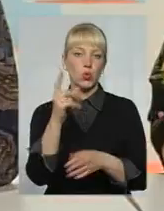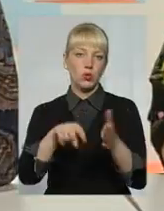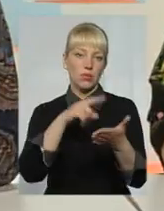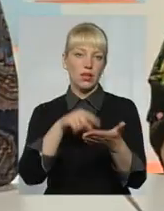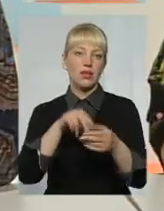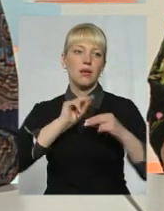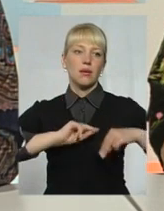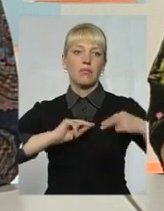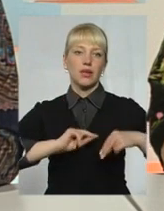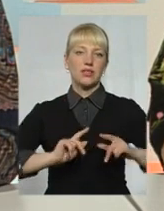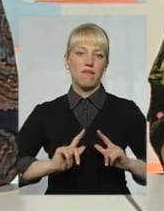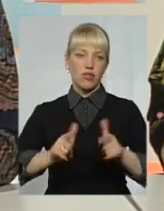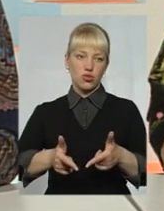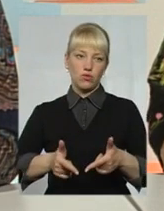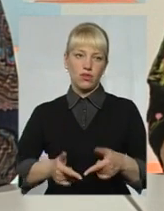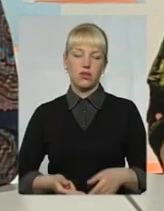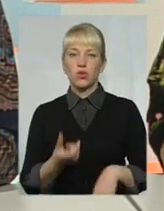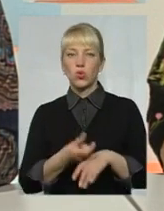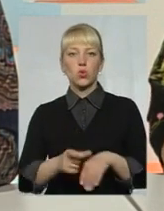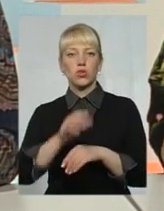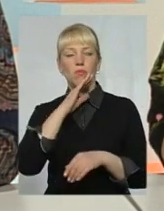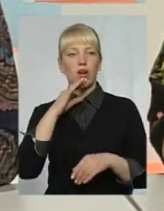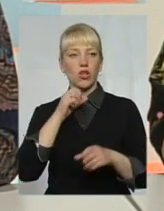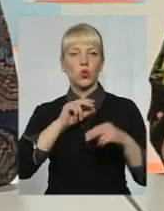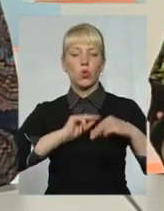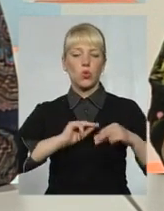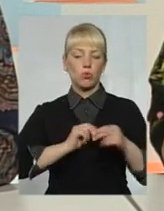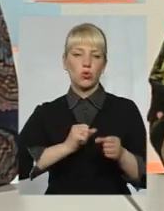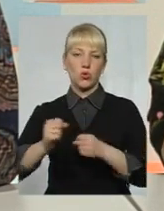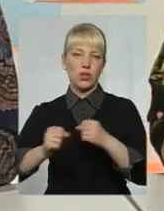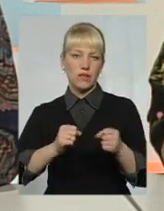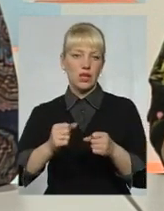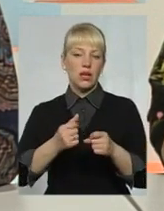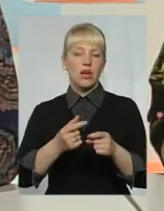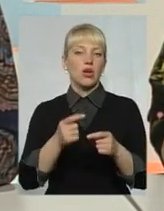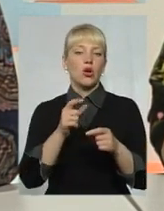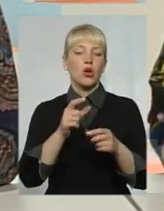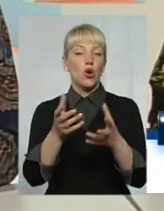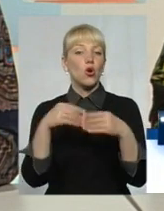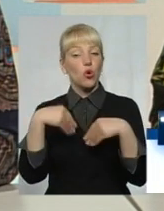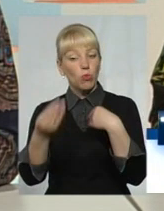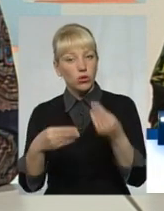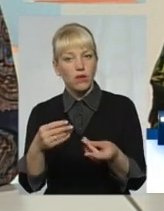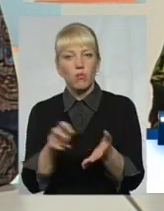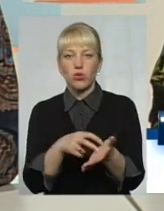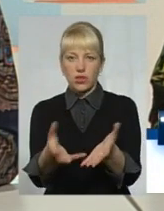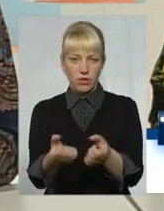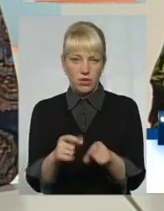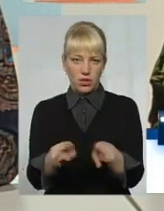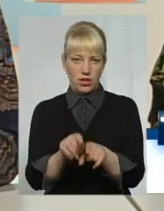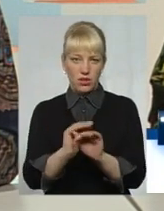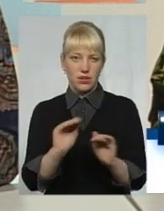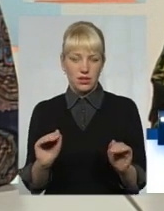працевлаштування. Дуже багато роботодавців бояться взяти таких дітей на роботу, тому що… Є